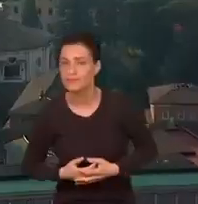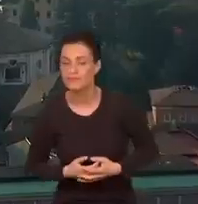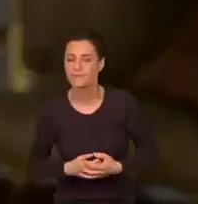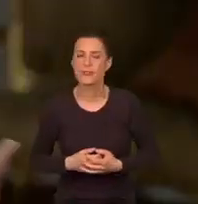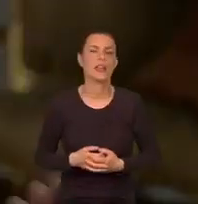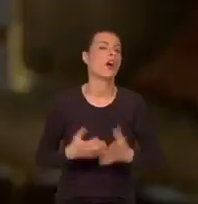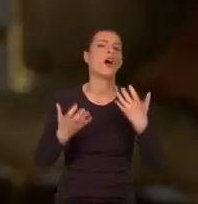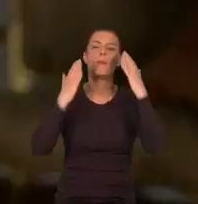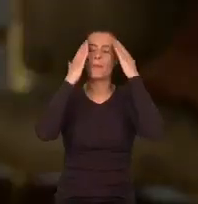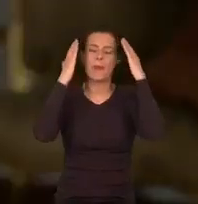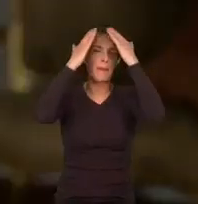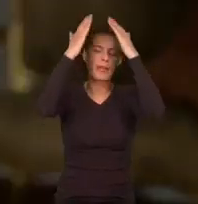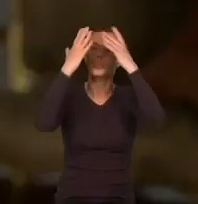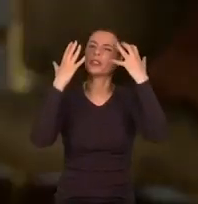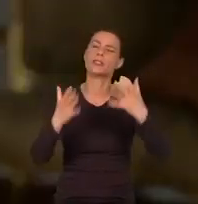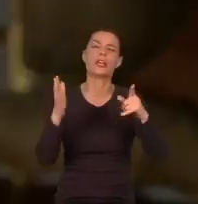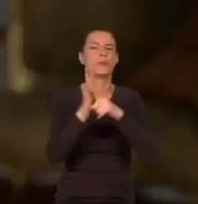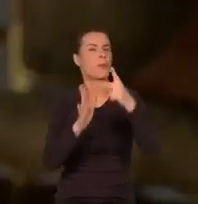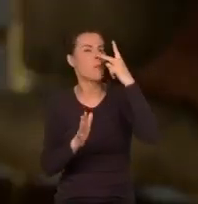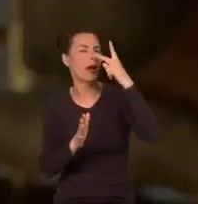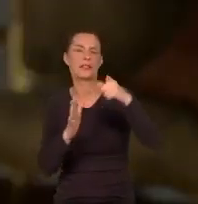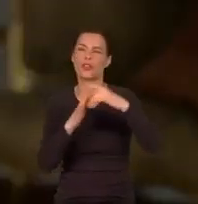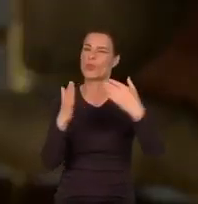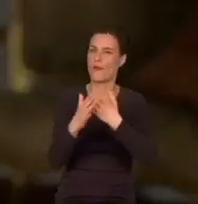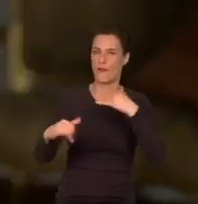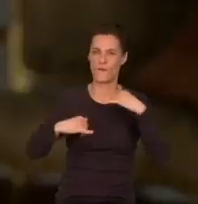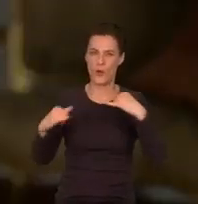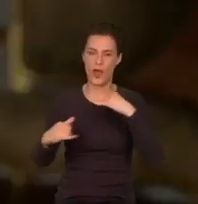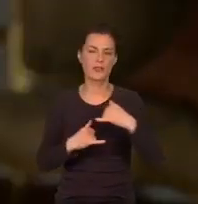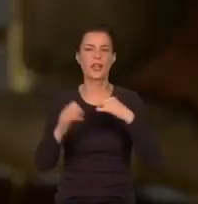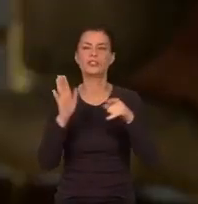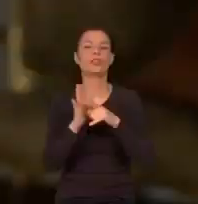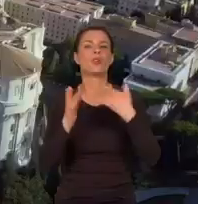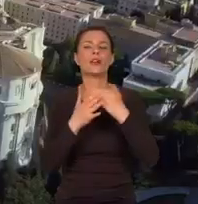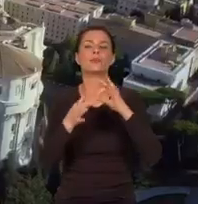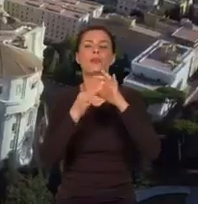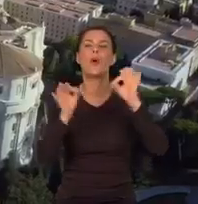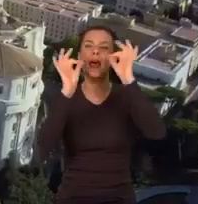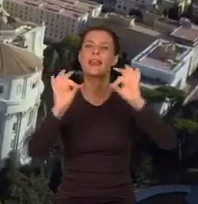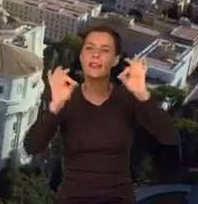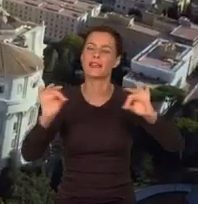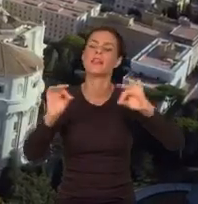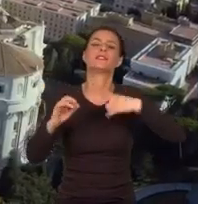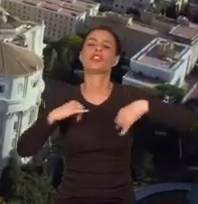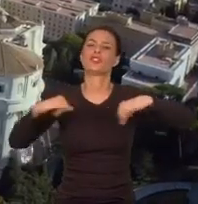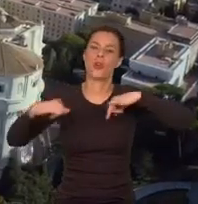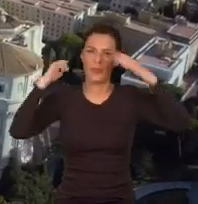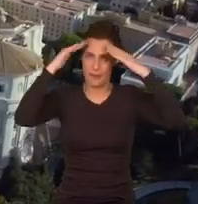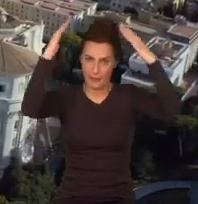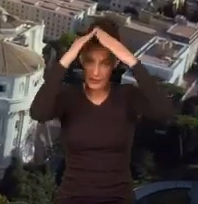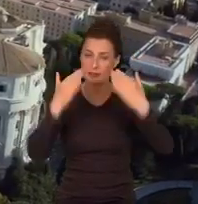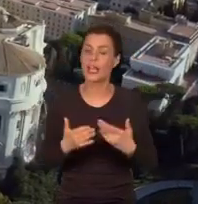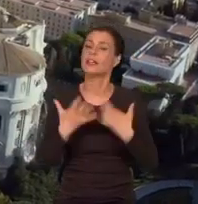Chcieli takiego, który odzwierciedlałby nową władzę i prestiż renesansowego papiestwa. Rozmiarami,